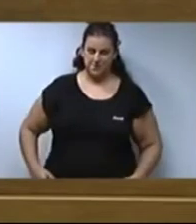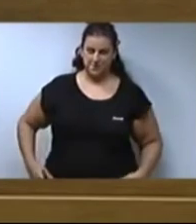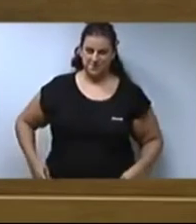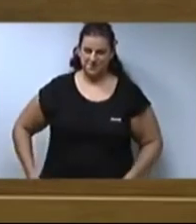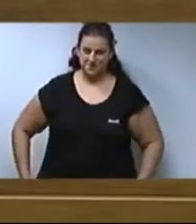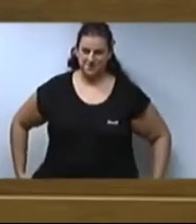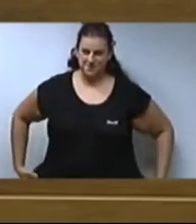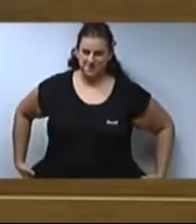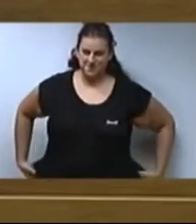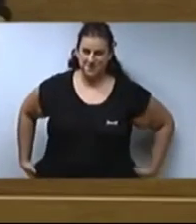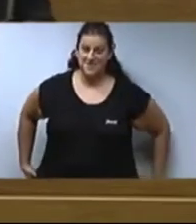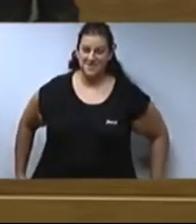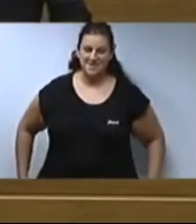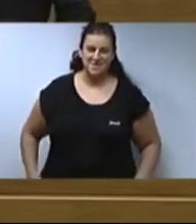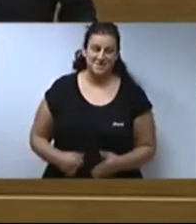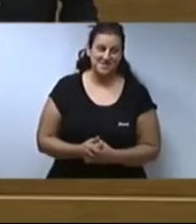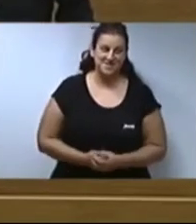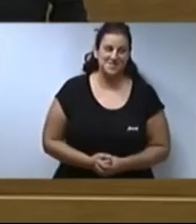Com vostè vulgui, senyoria?